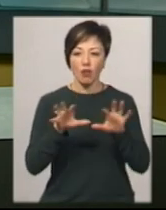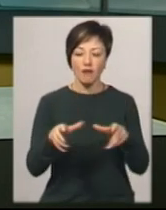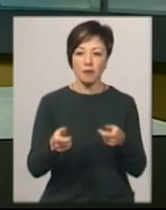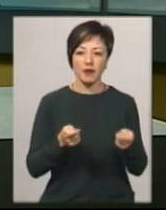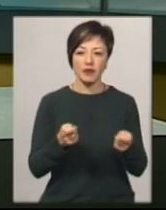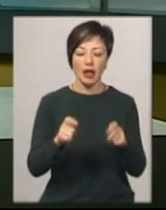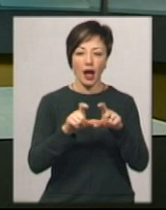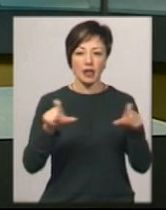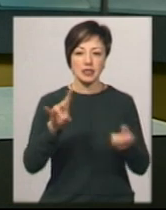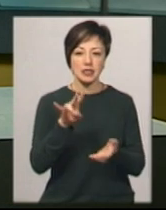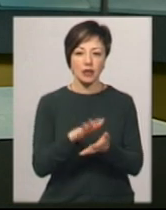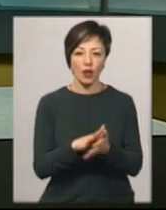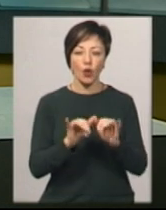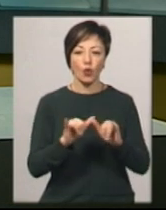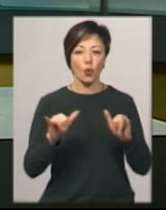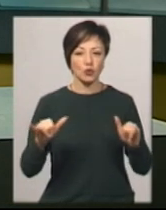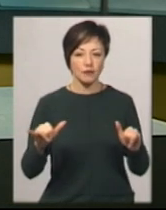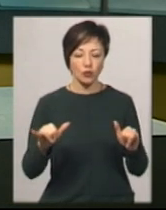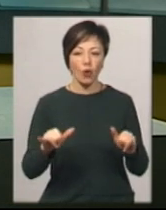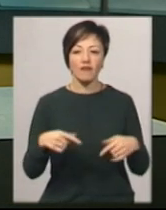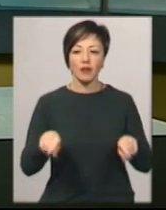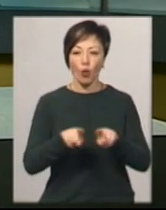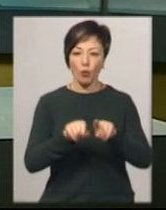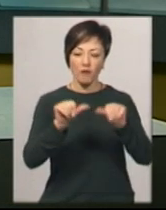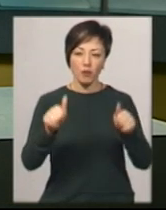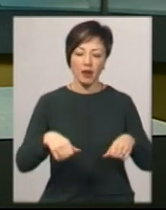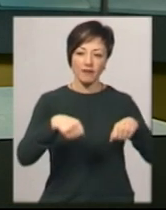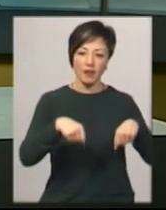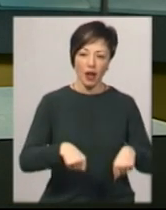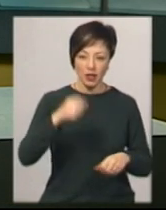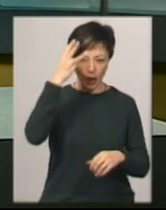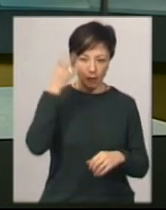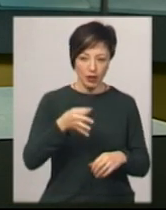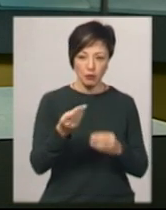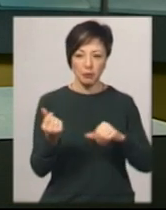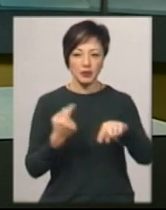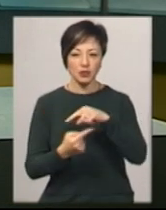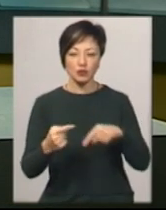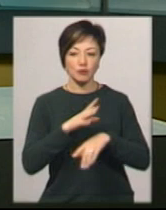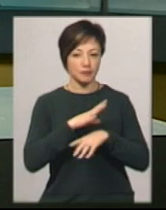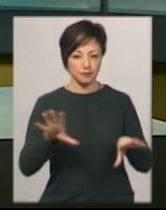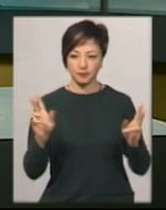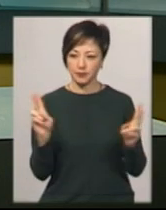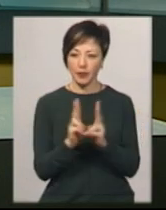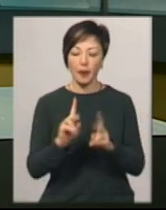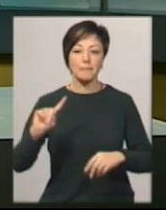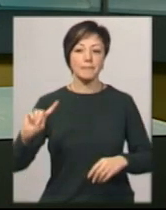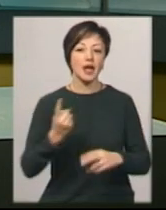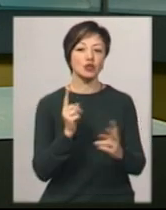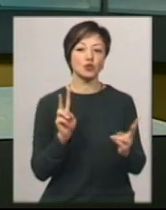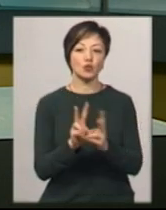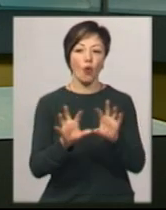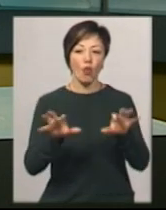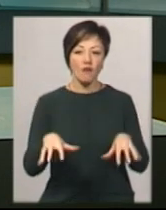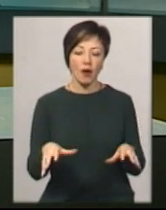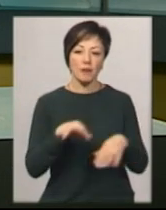Агенції сталого розвитку «Астар» Олега Демчука, в такому форматі влада Хмельниччини та бізнес ще не зустрічались. Першу зустріч голова ОДА